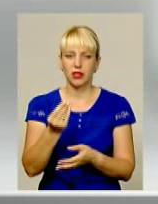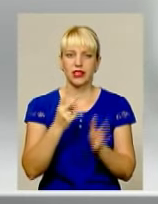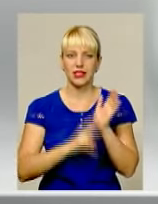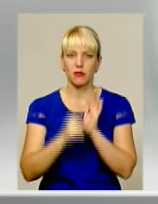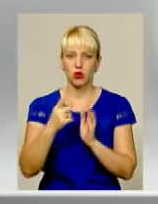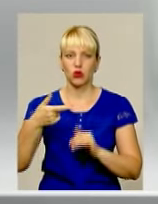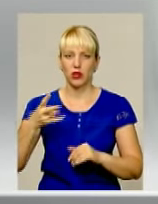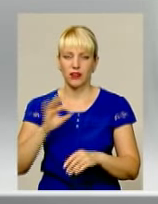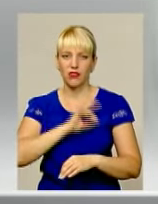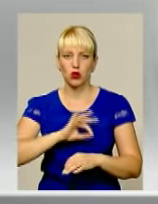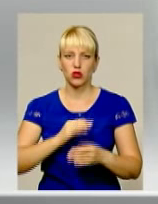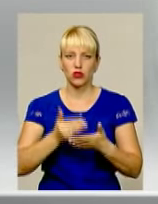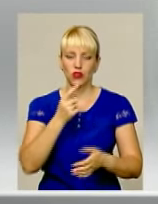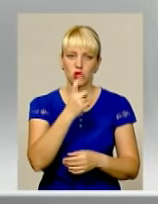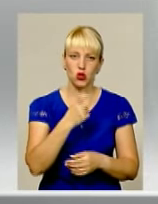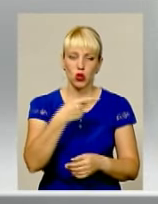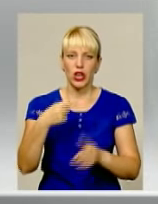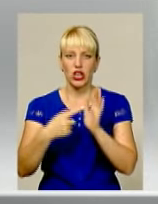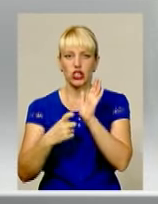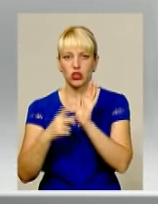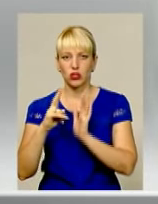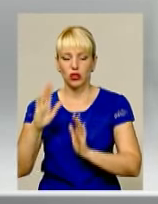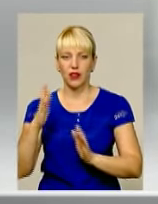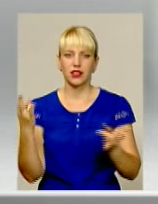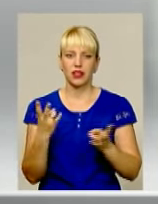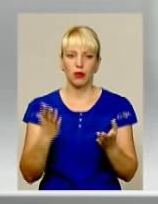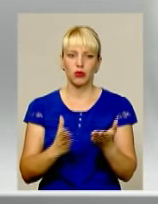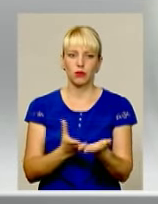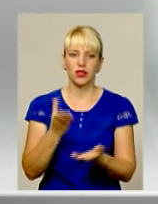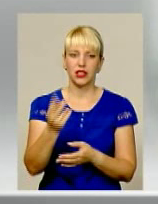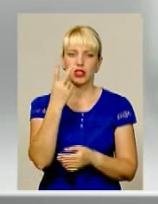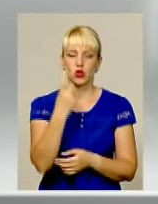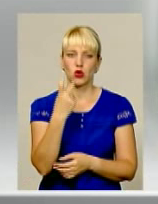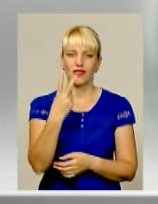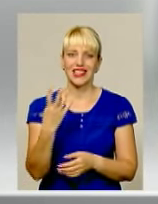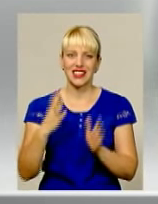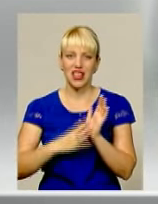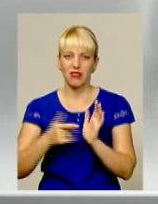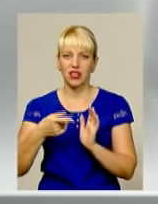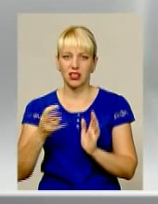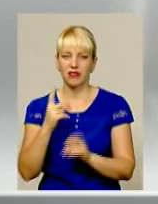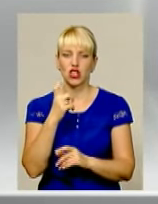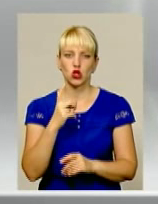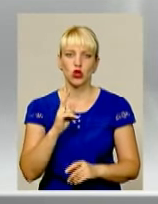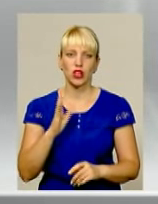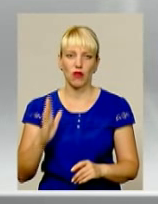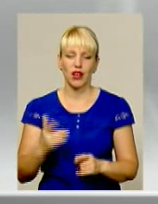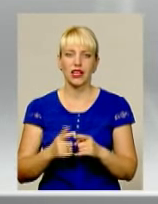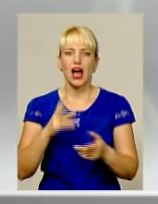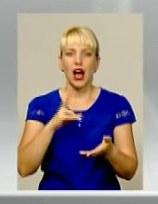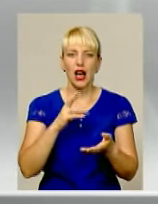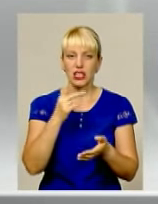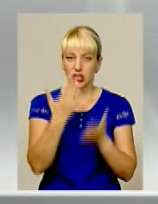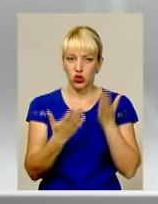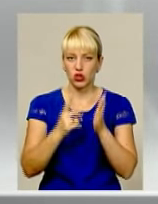гривню. Використовуючи від 100 до 600 кВт доведеться заплатити 129 гривень за 100 кВт. А при споживанні від 600